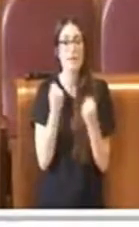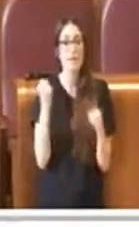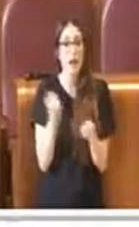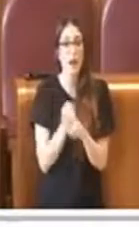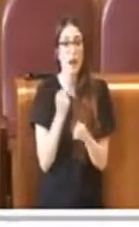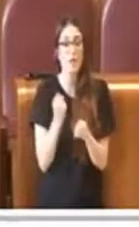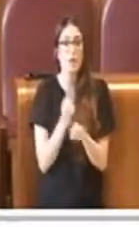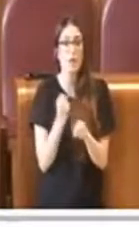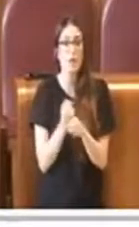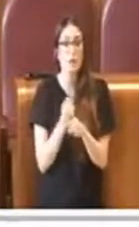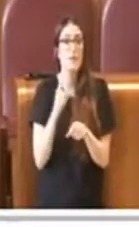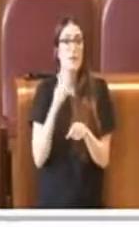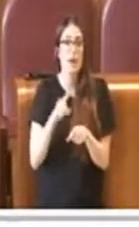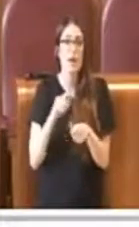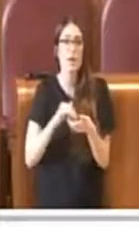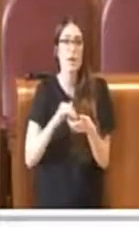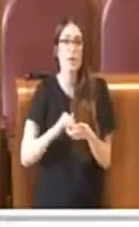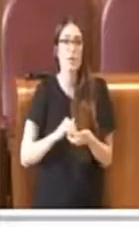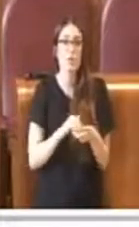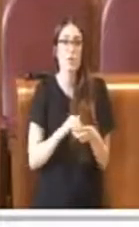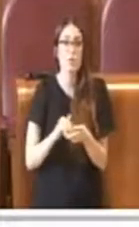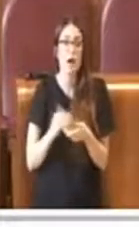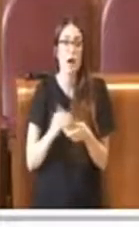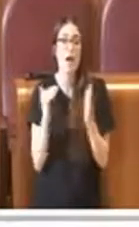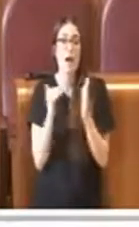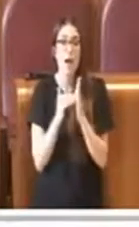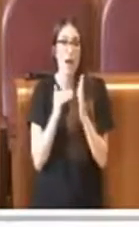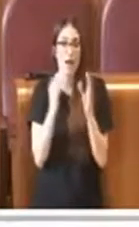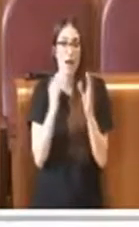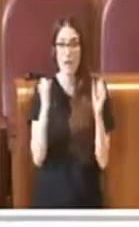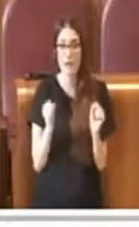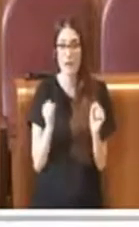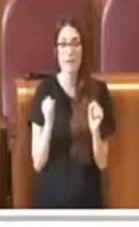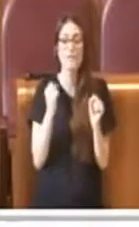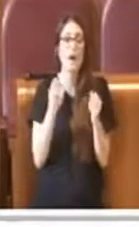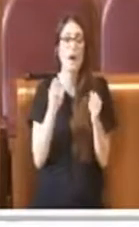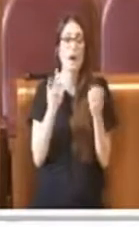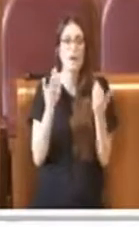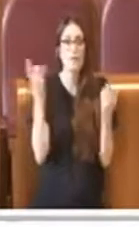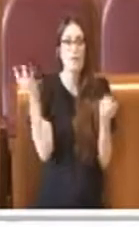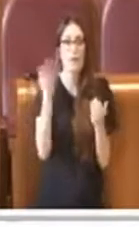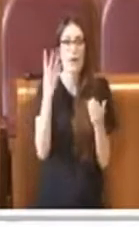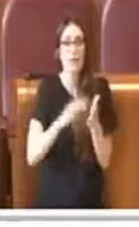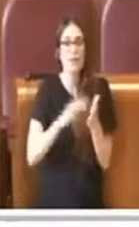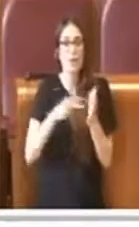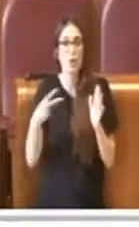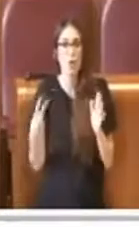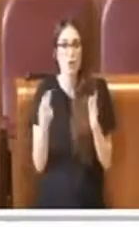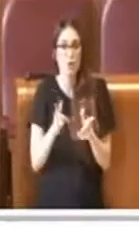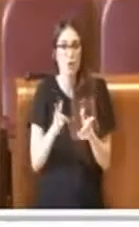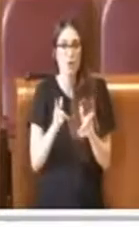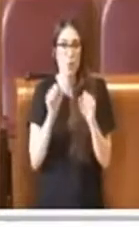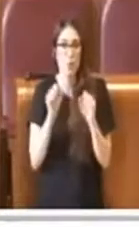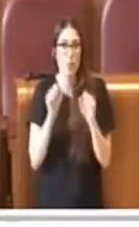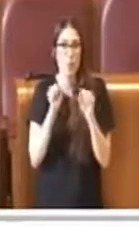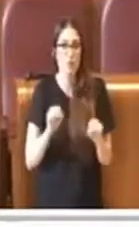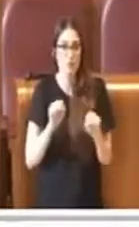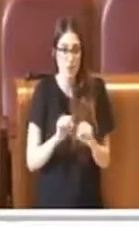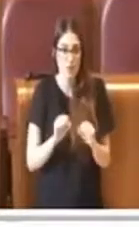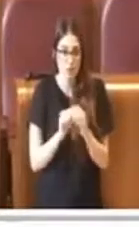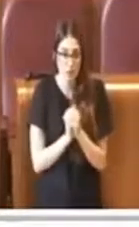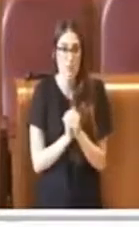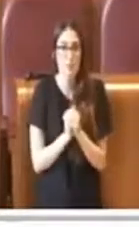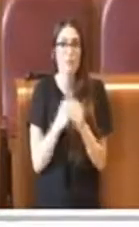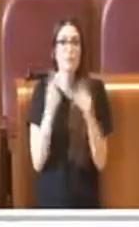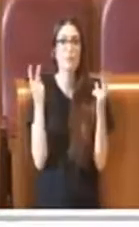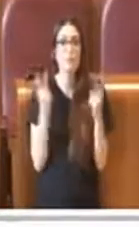sociali da casa, laddove la tecnologia ce lo ha consentito per fortuna. Di fatto